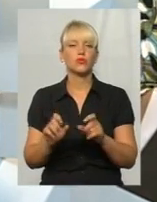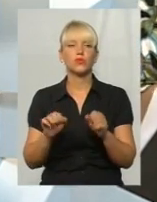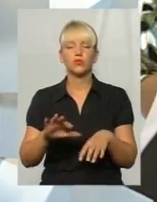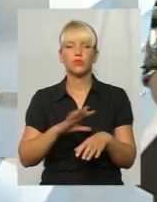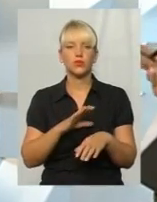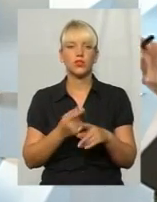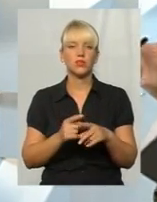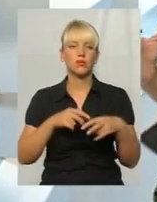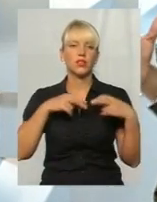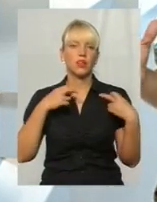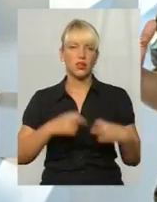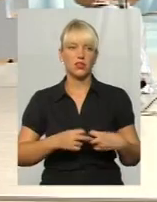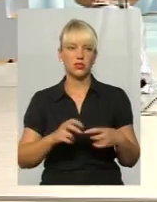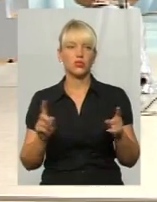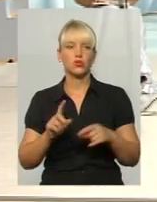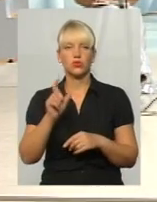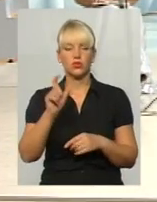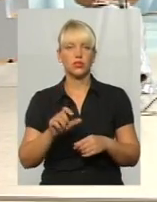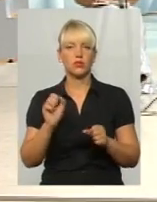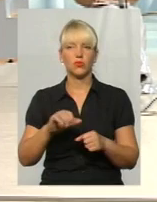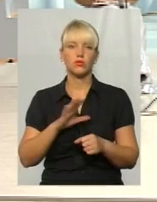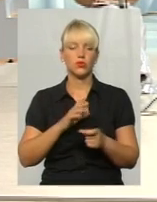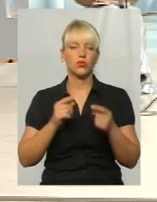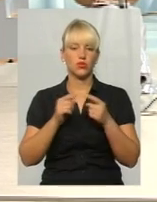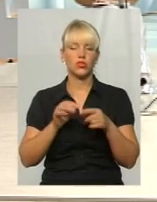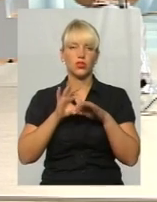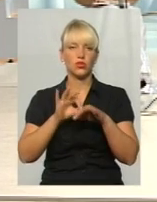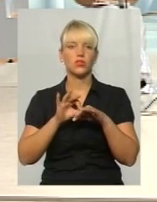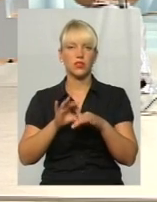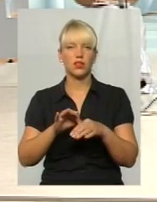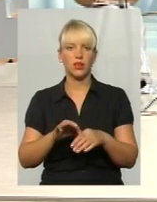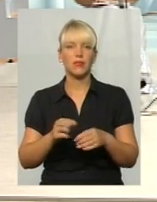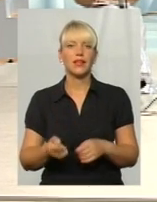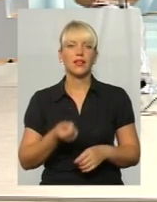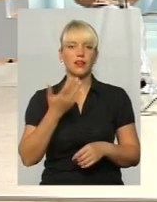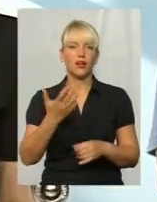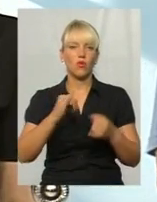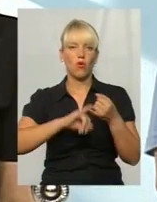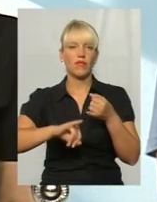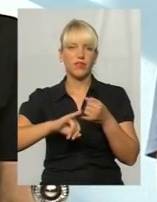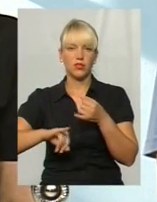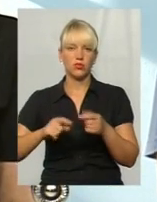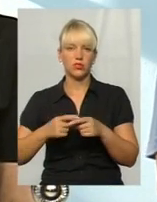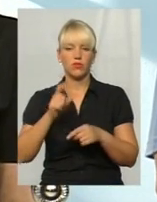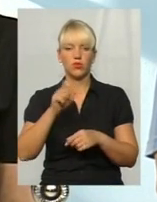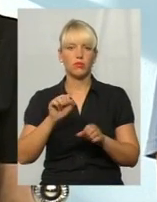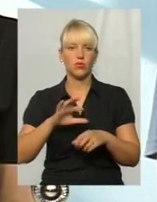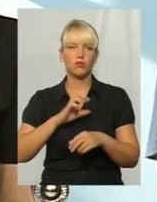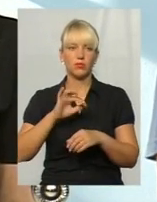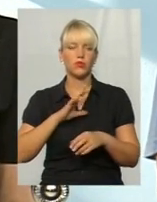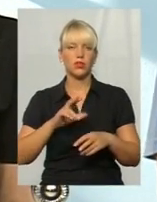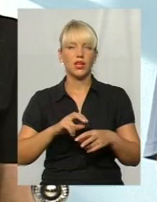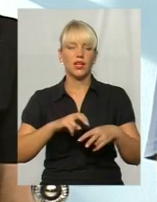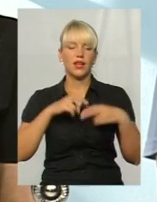ризиком, що людина може бути одночасно носієм кількох вірусів? Людина могла мати декілька ризикованих